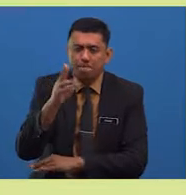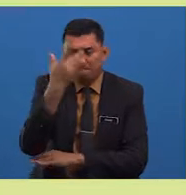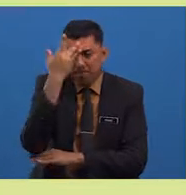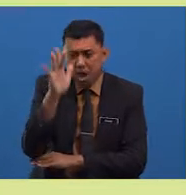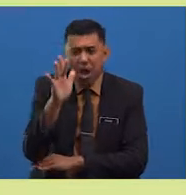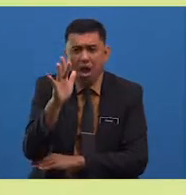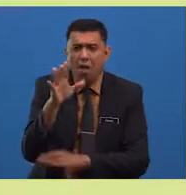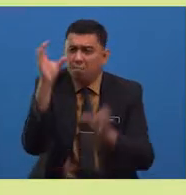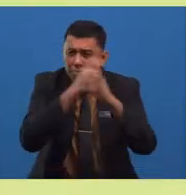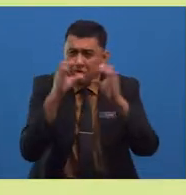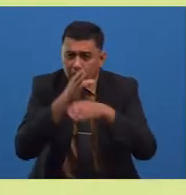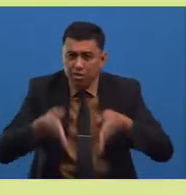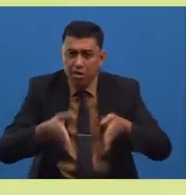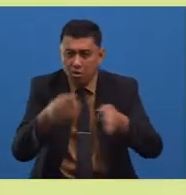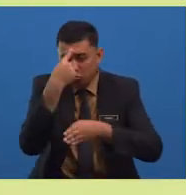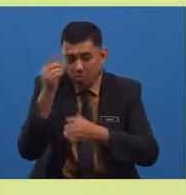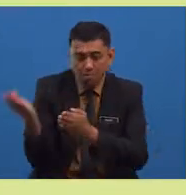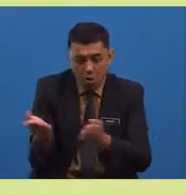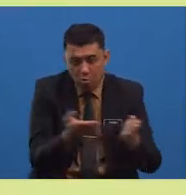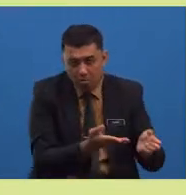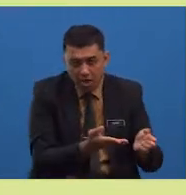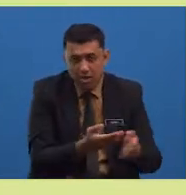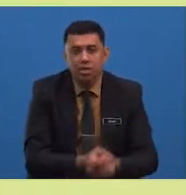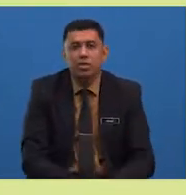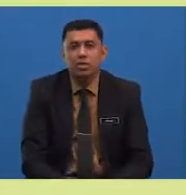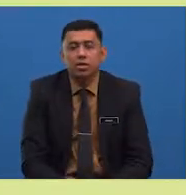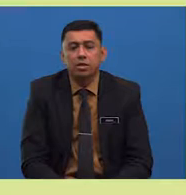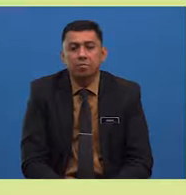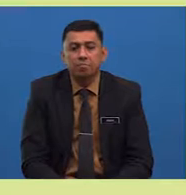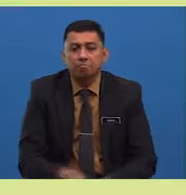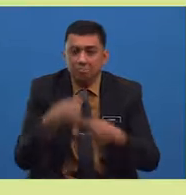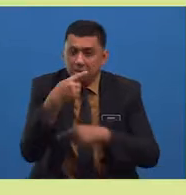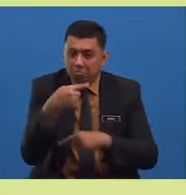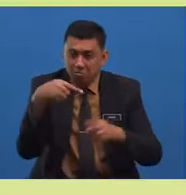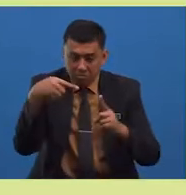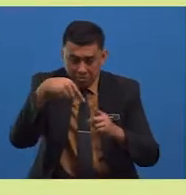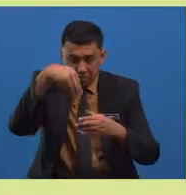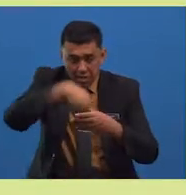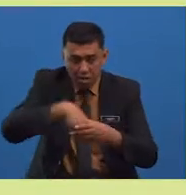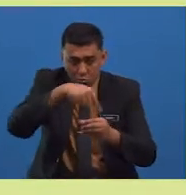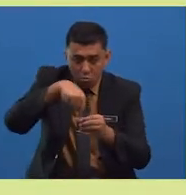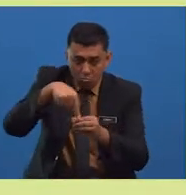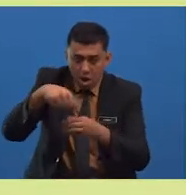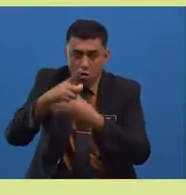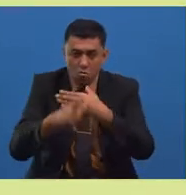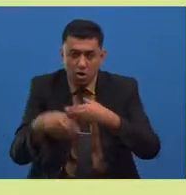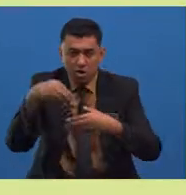untuk membawa padi tersebut di dalam lubang luka pada tumitnya.